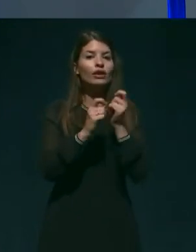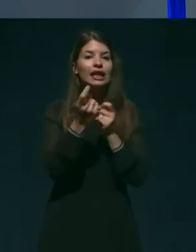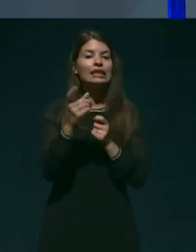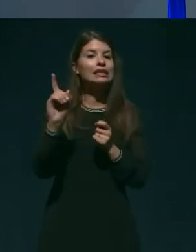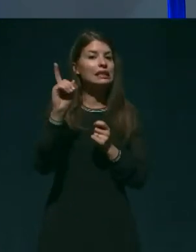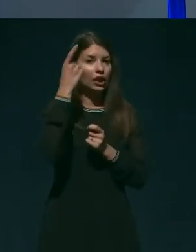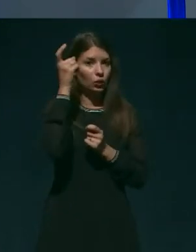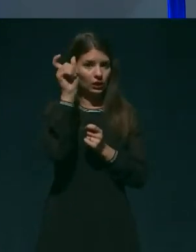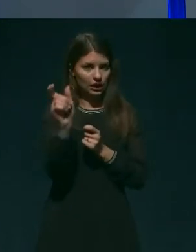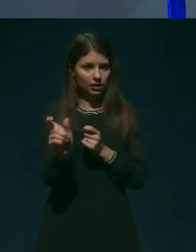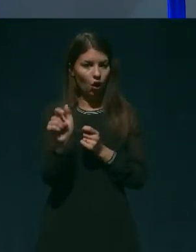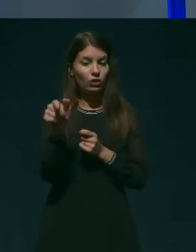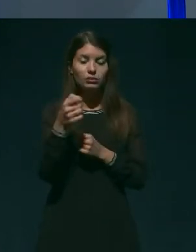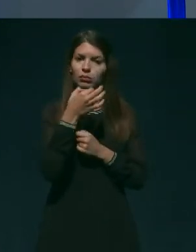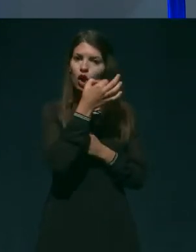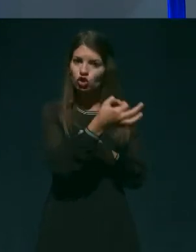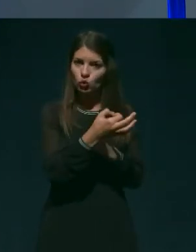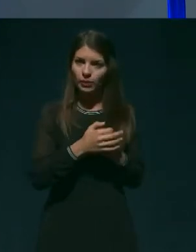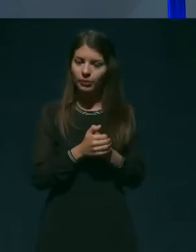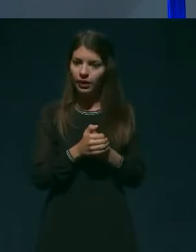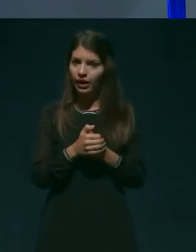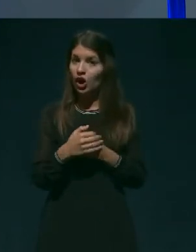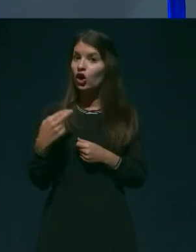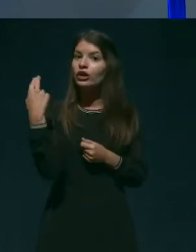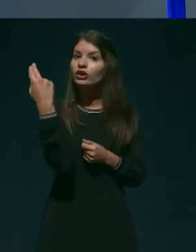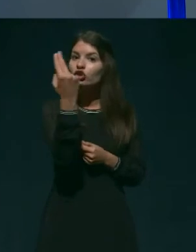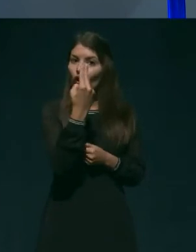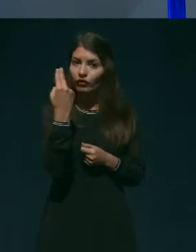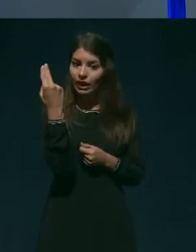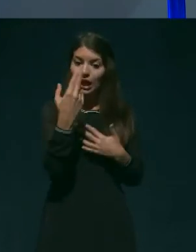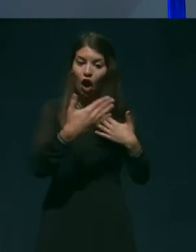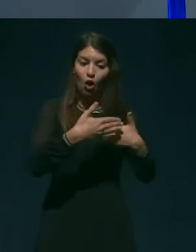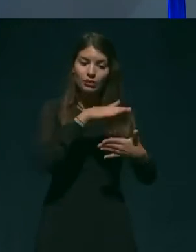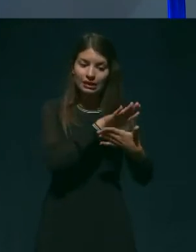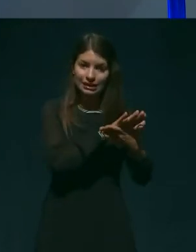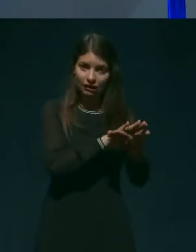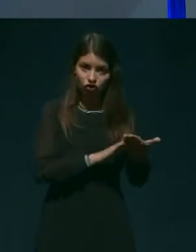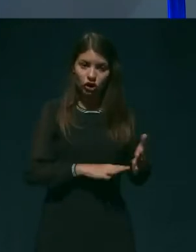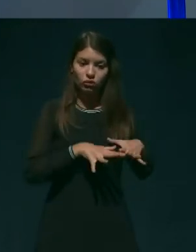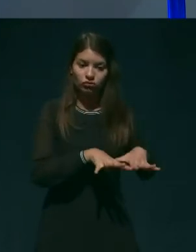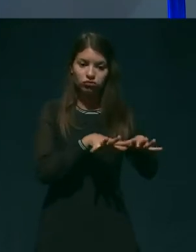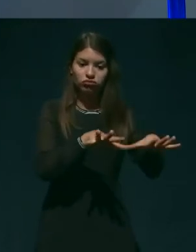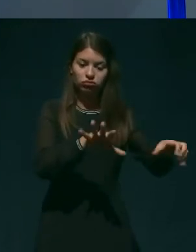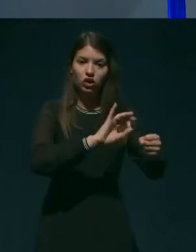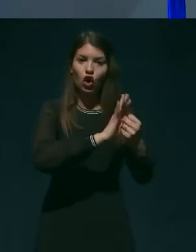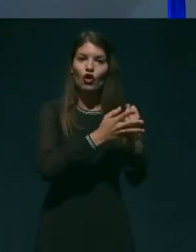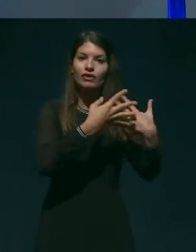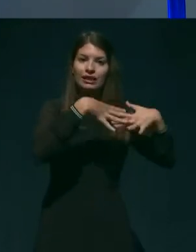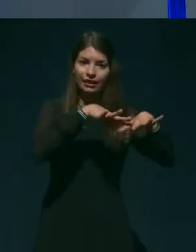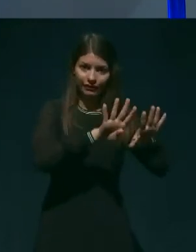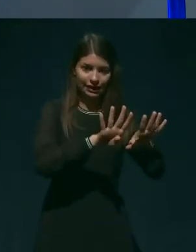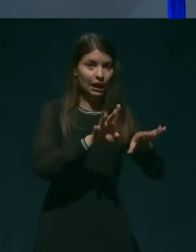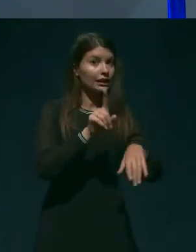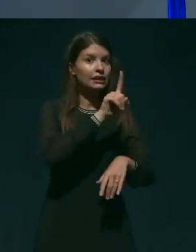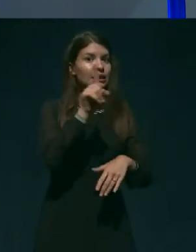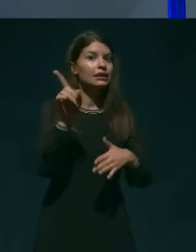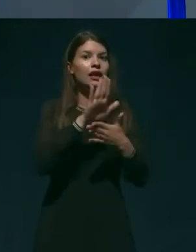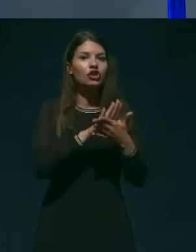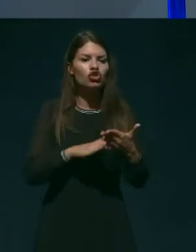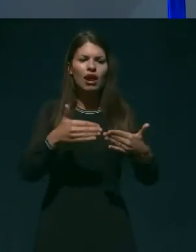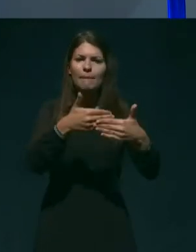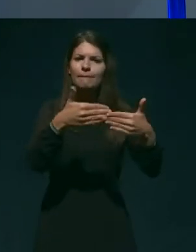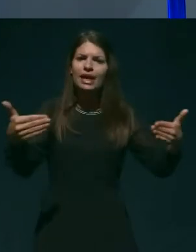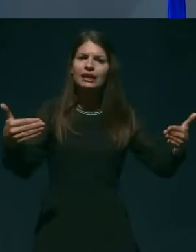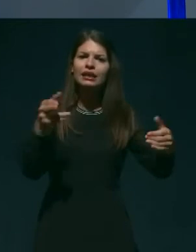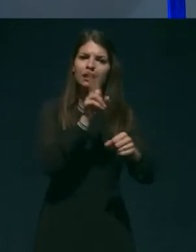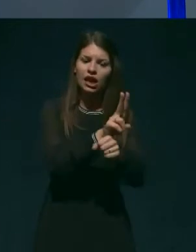sprašuje. Slovenija ni ob začetku širitve koronavirusa po Evropi uvedla mejnih nadzorov